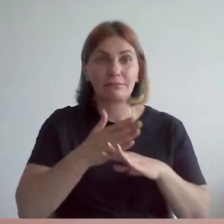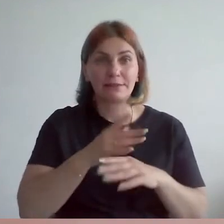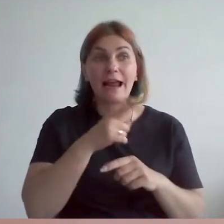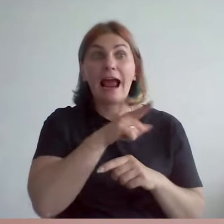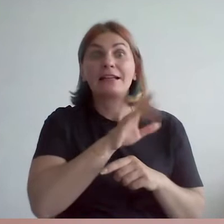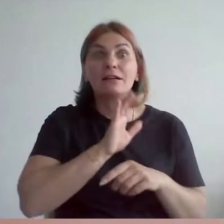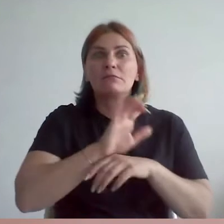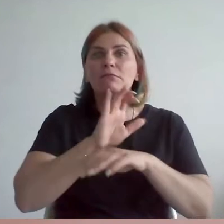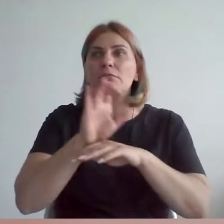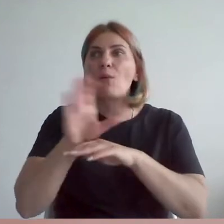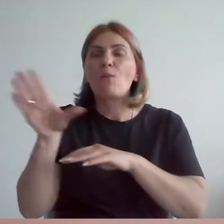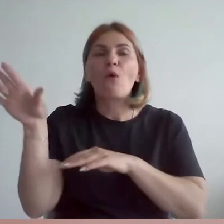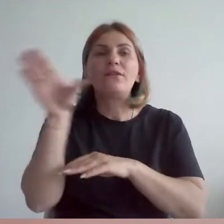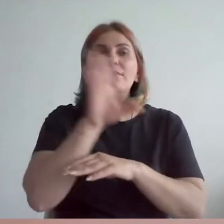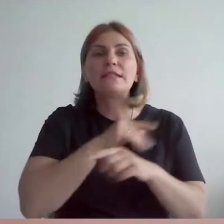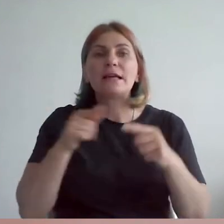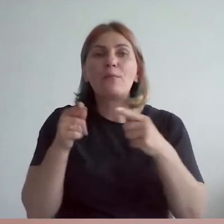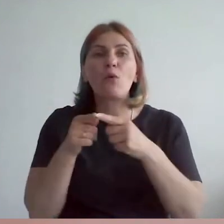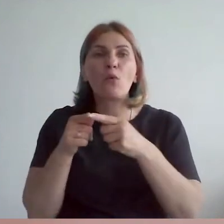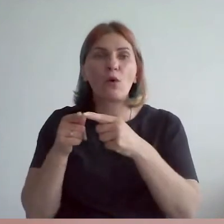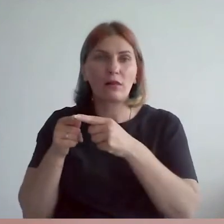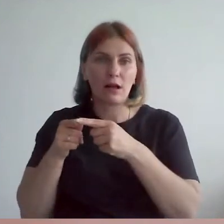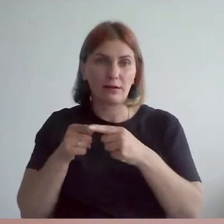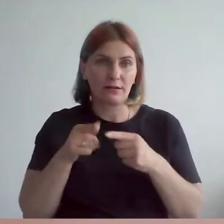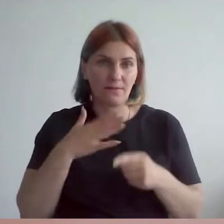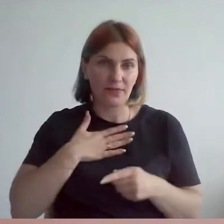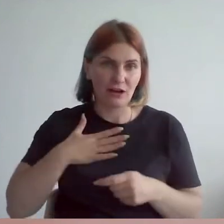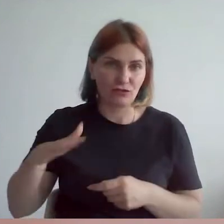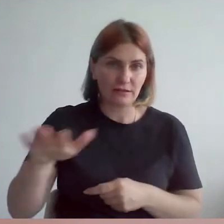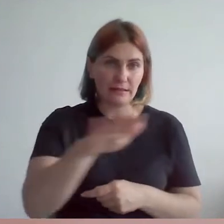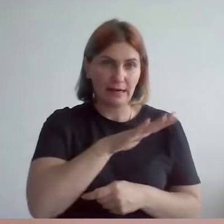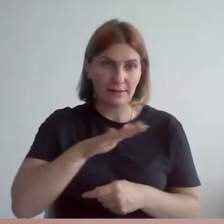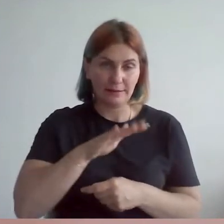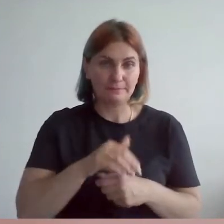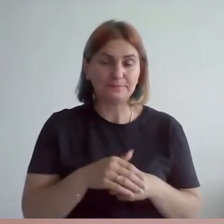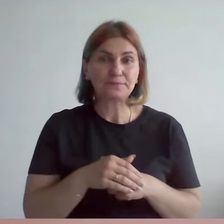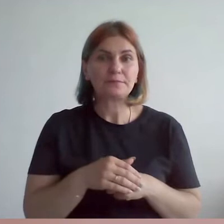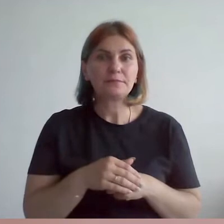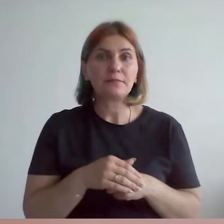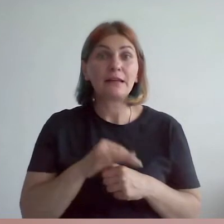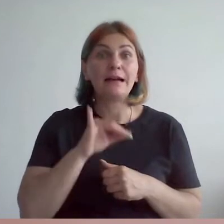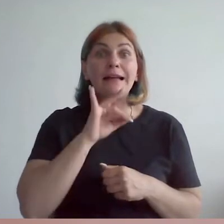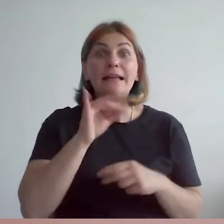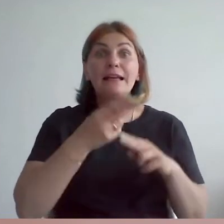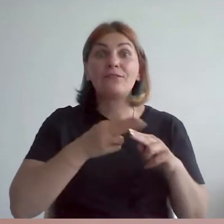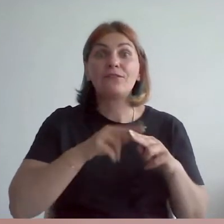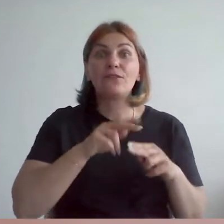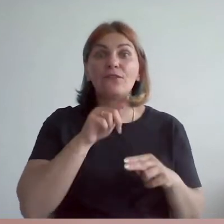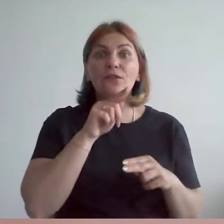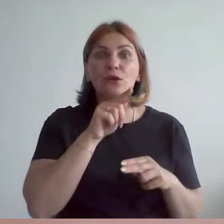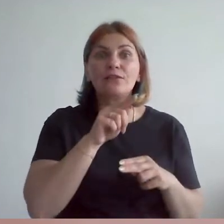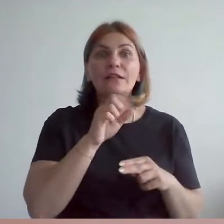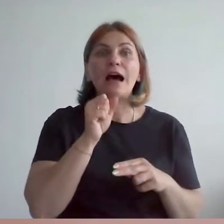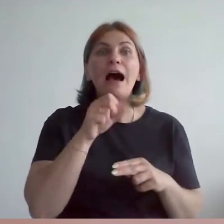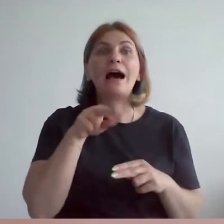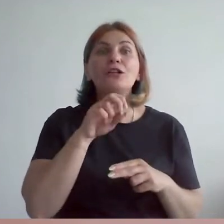всем уголкам нашей необъятной страны. И вот этот вот Адольф